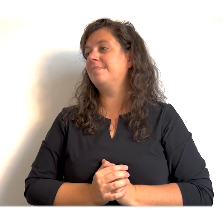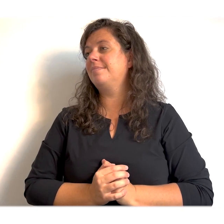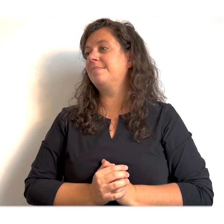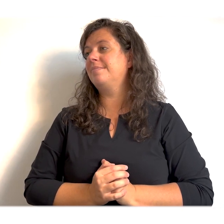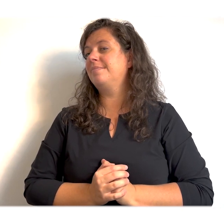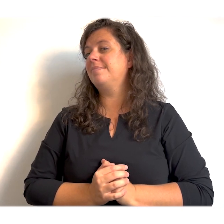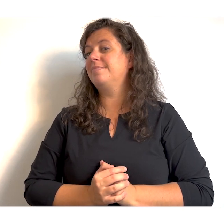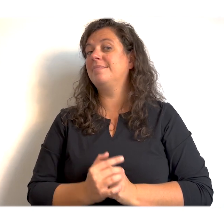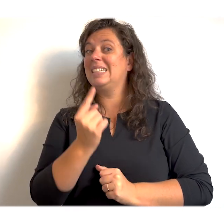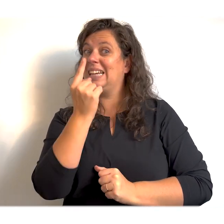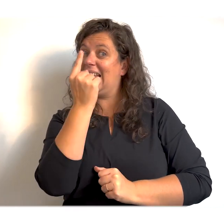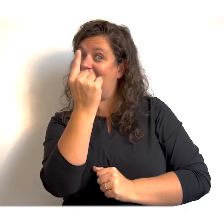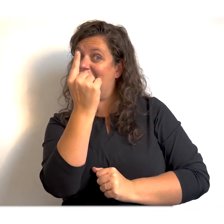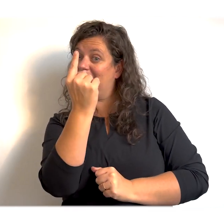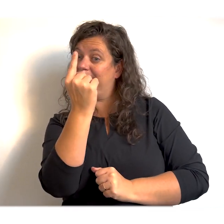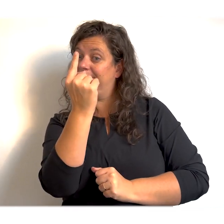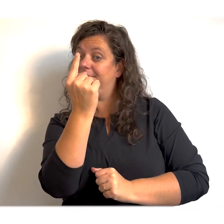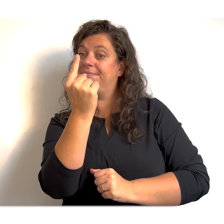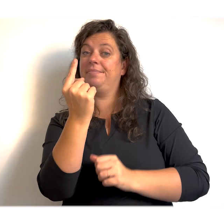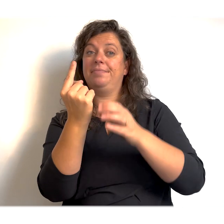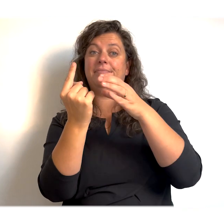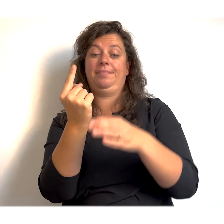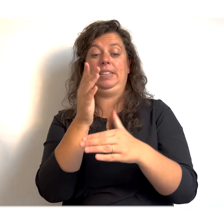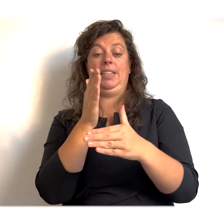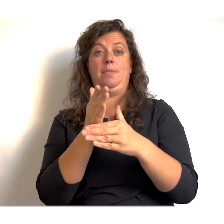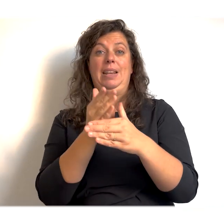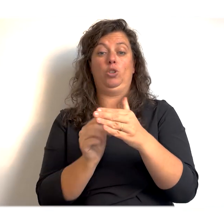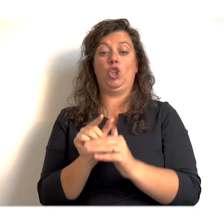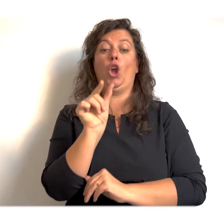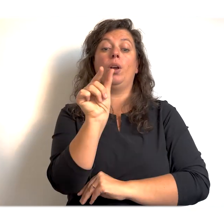Ik leg één balletje op de middelste beker.